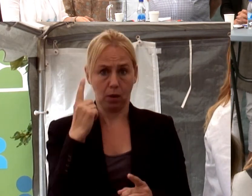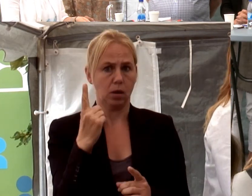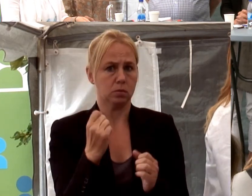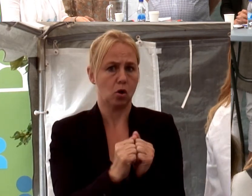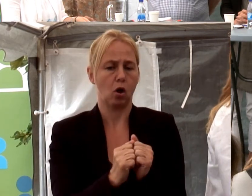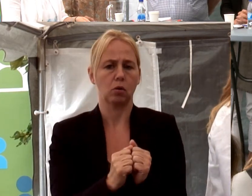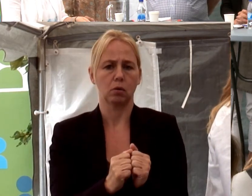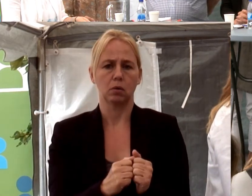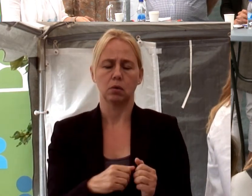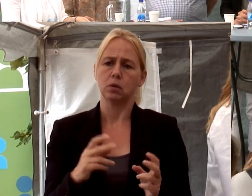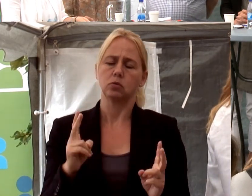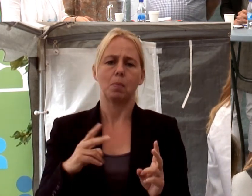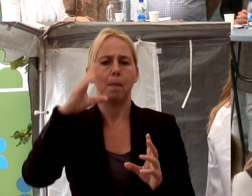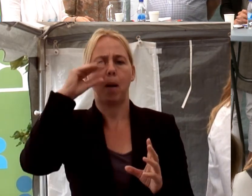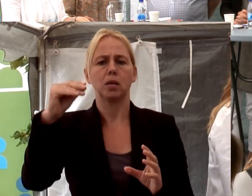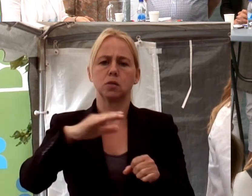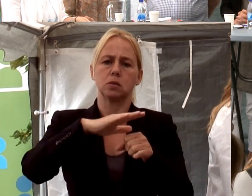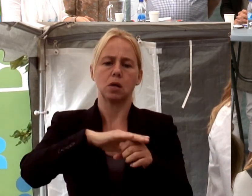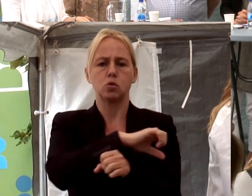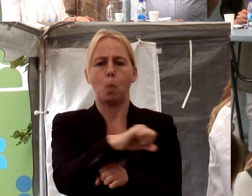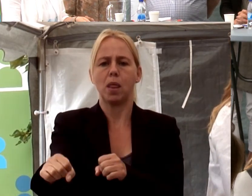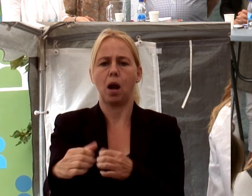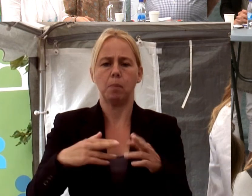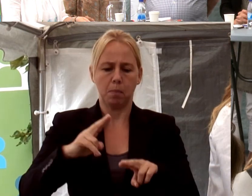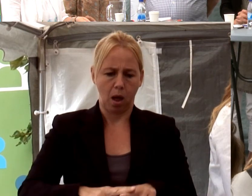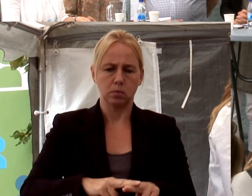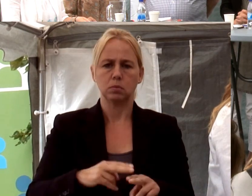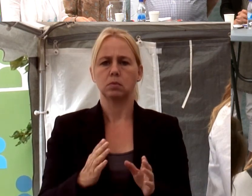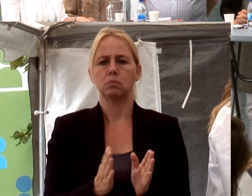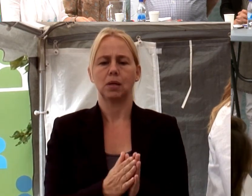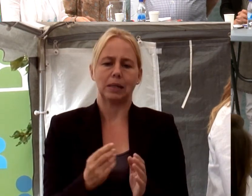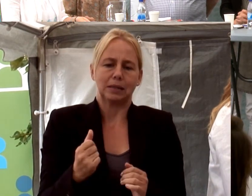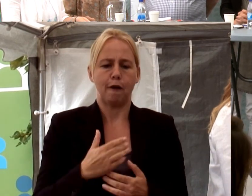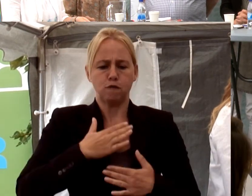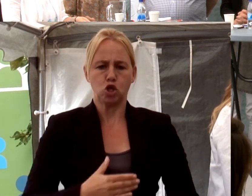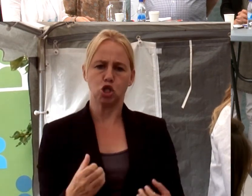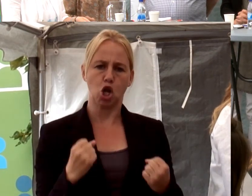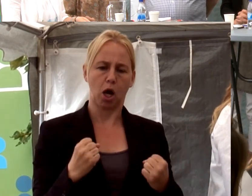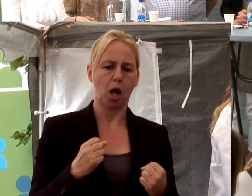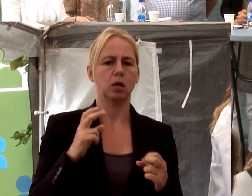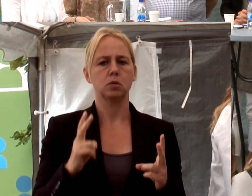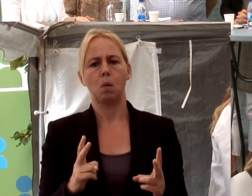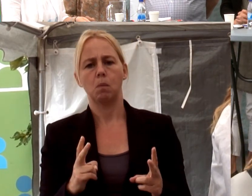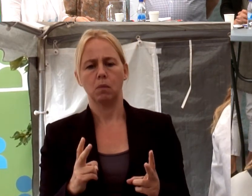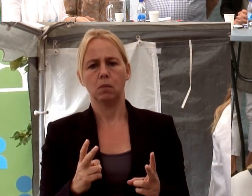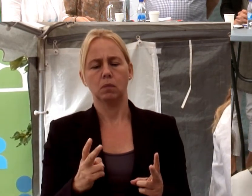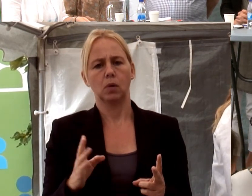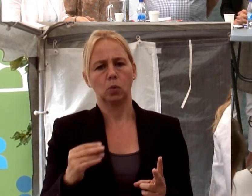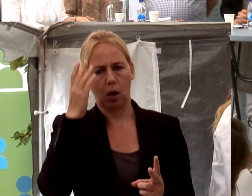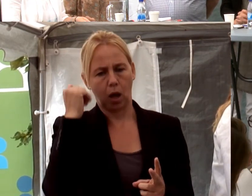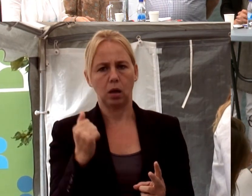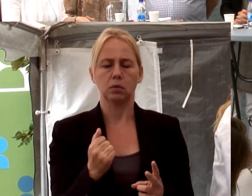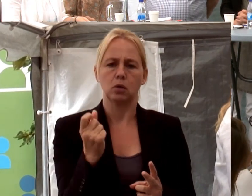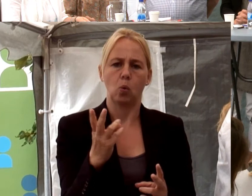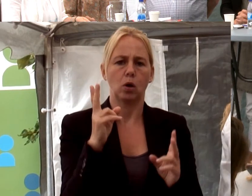här. På en mansdominerad arbetsplats med lite, den fordags lite fysisk styrka. Så kan de som har